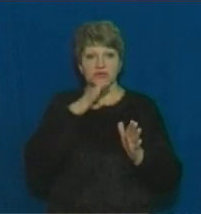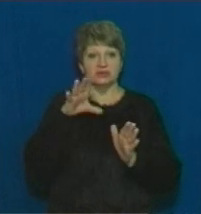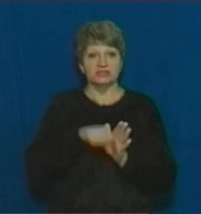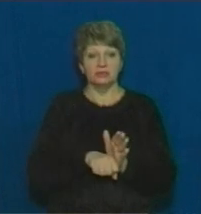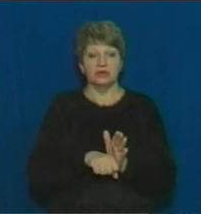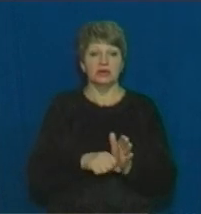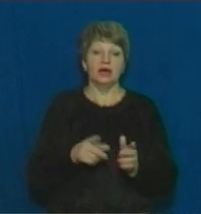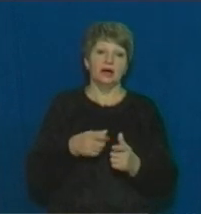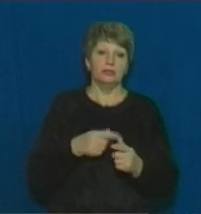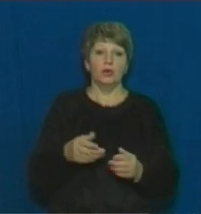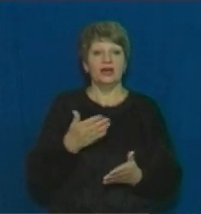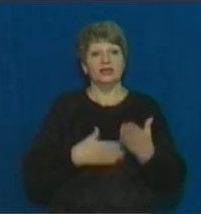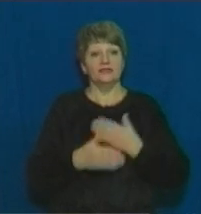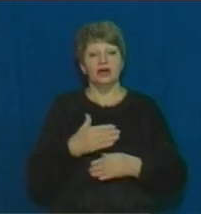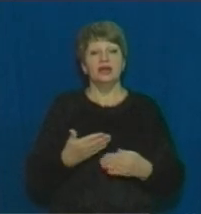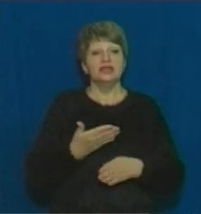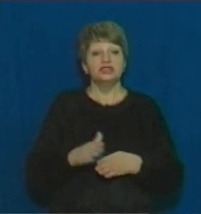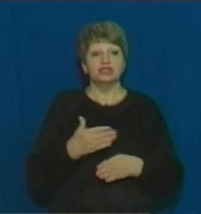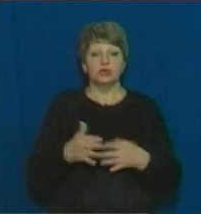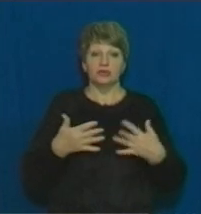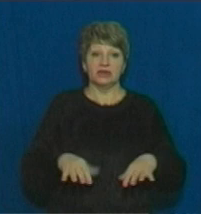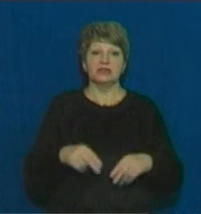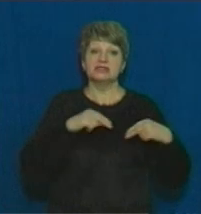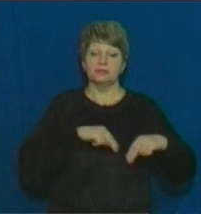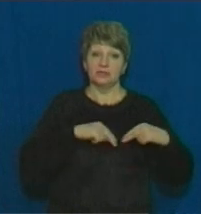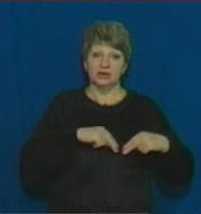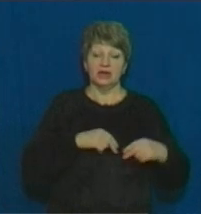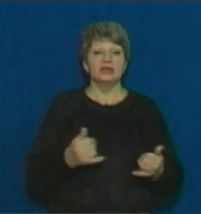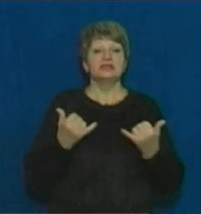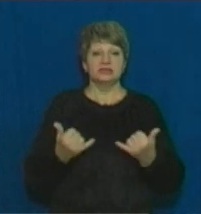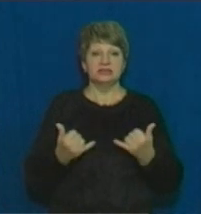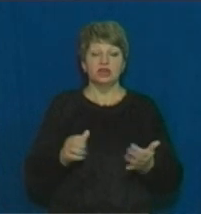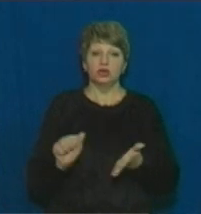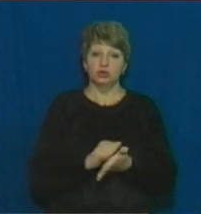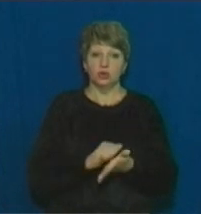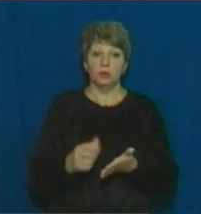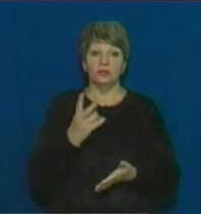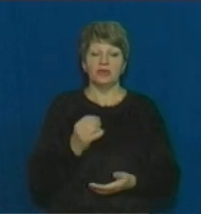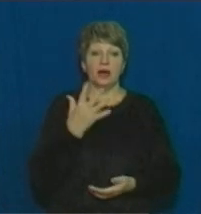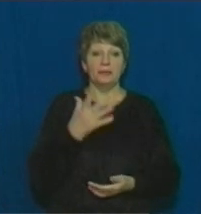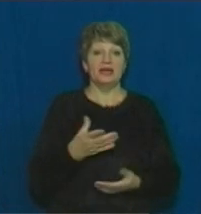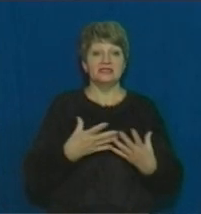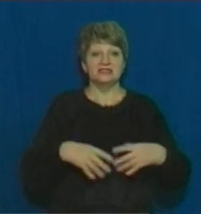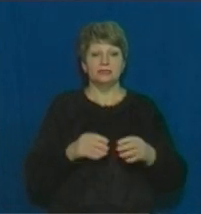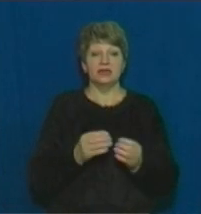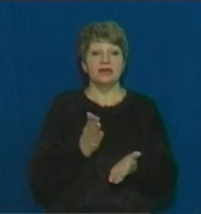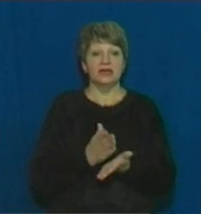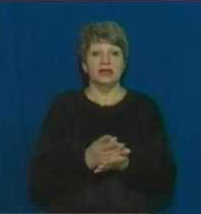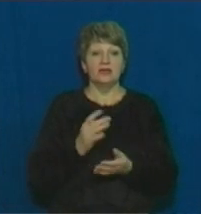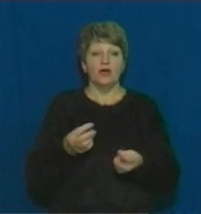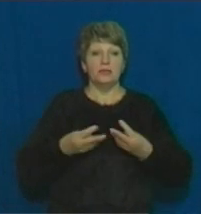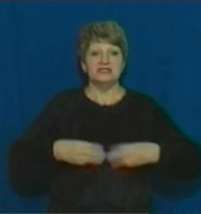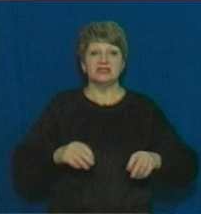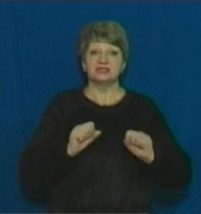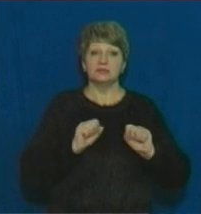інвалідності, часткової втрати працездатності. На даний час документи на 5 сімей перебувають в департаменті фінансів Міністерства